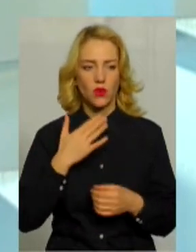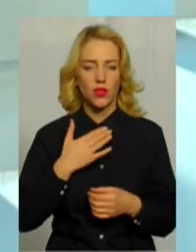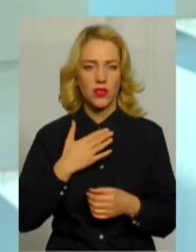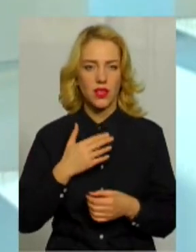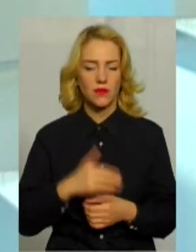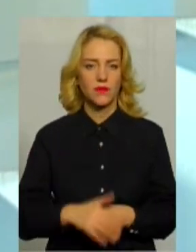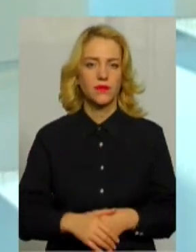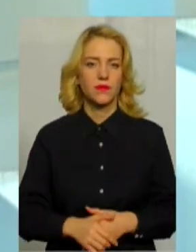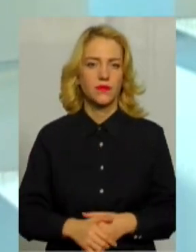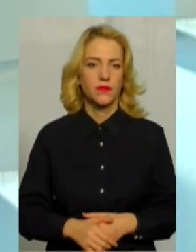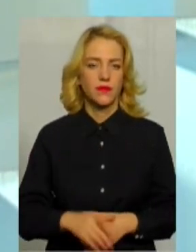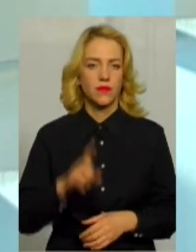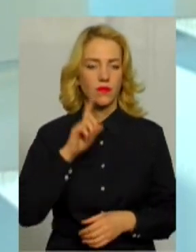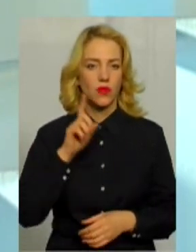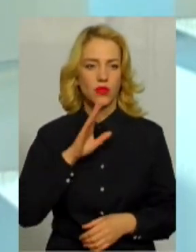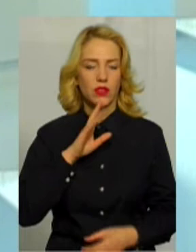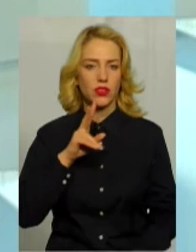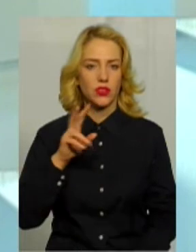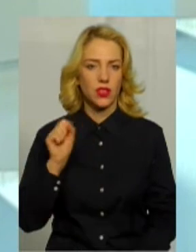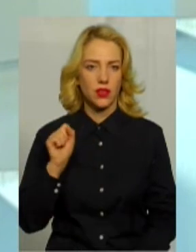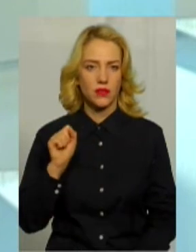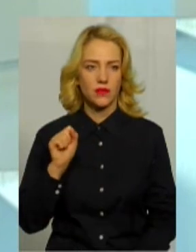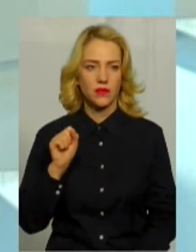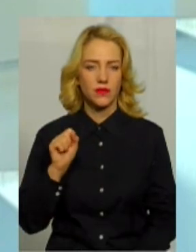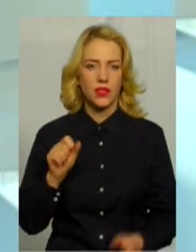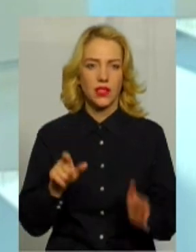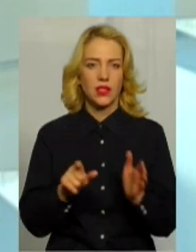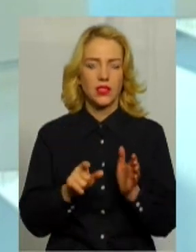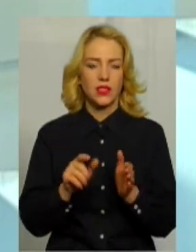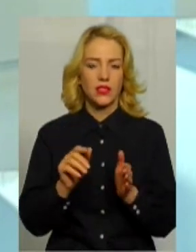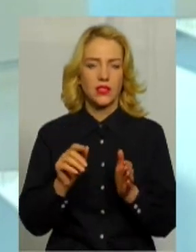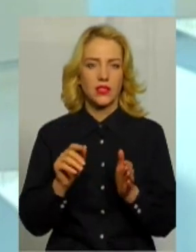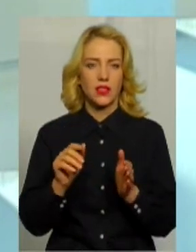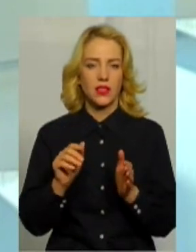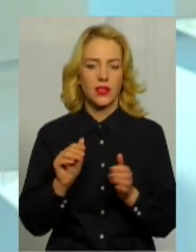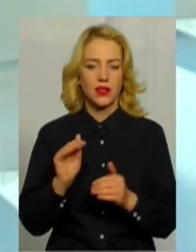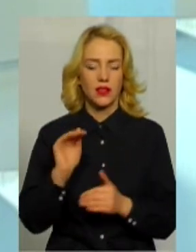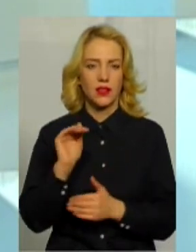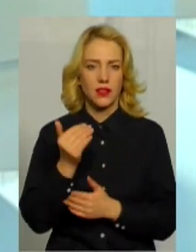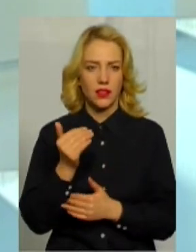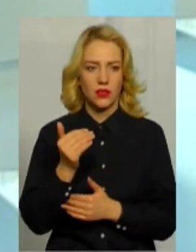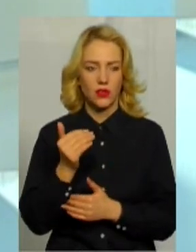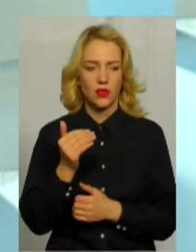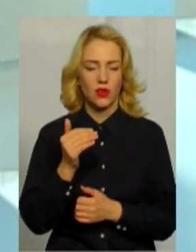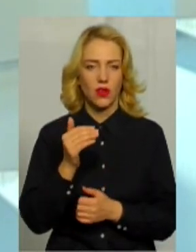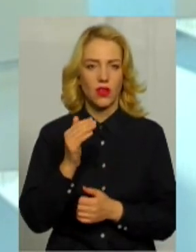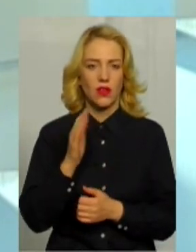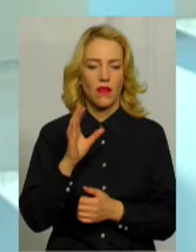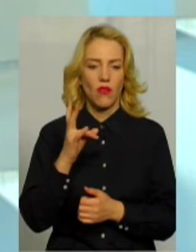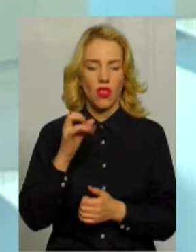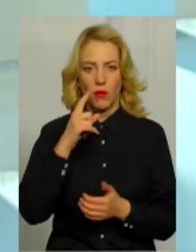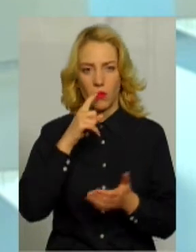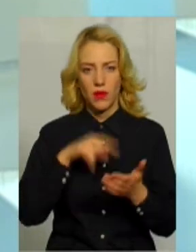молода жінка з малолітньою дитиною, вона опинилася в такій скрутній